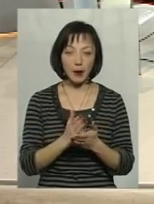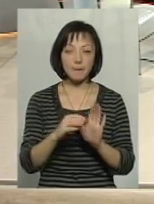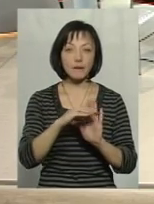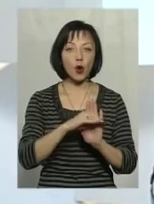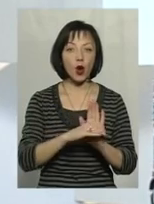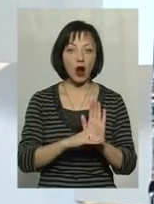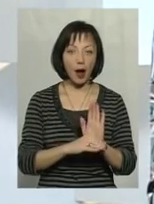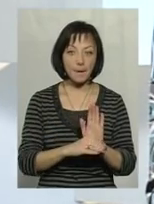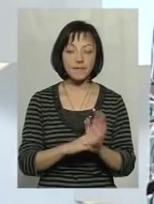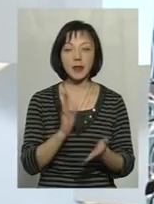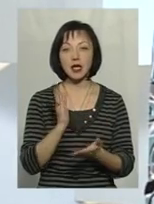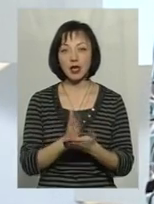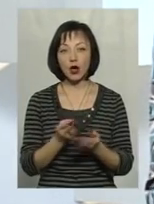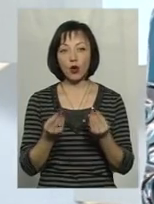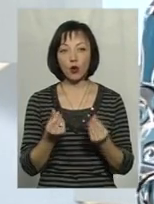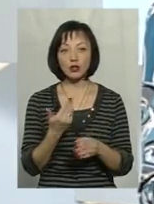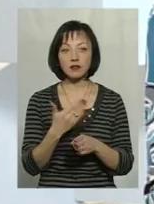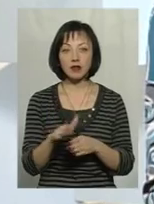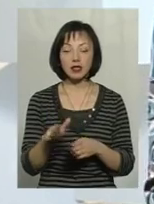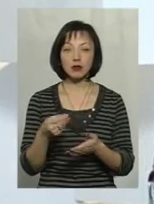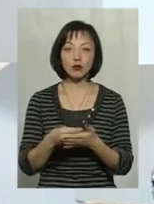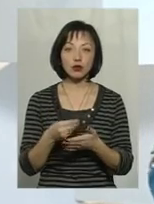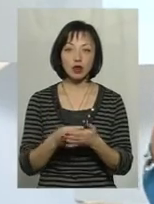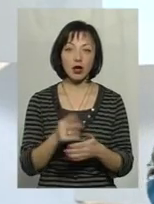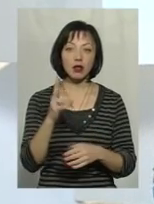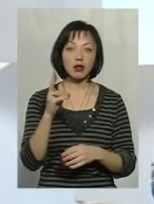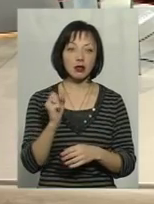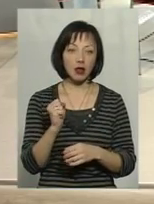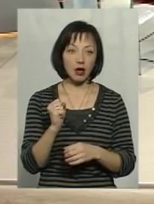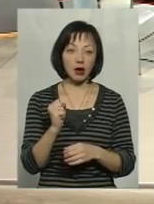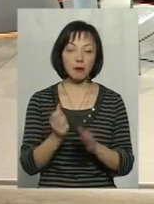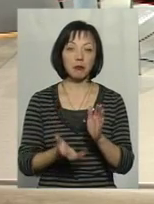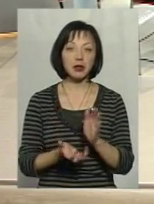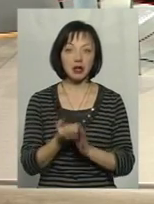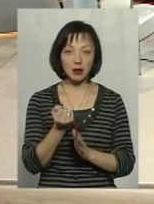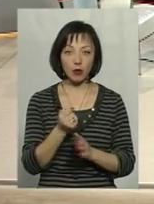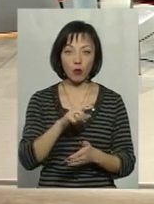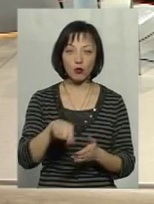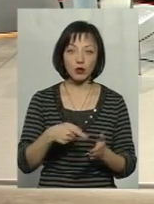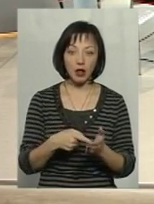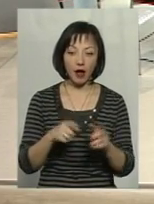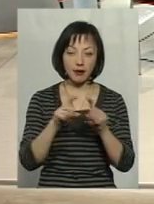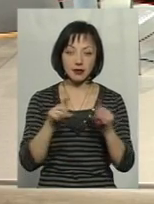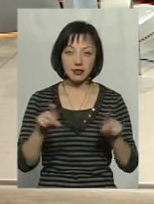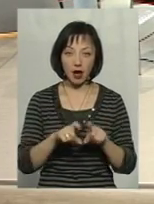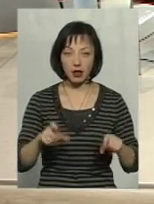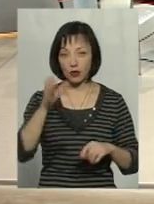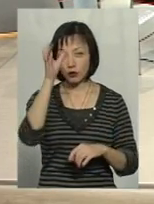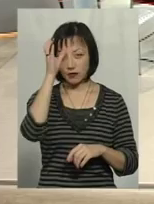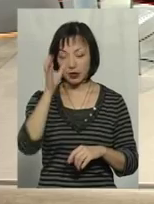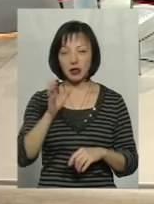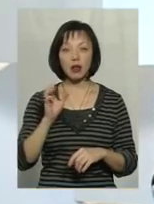програми, є кошти, виділені в бюджеті на підтримку комунальних закладів освіти.